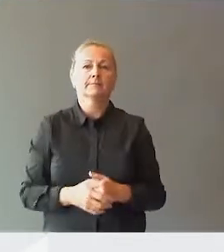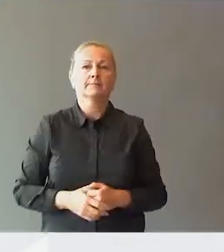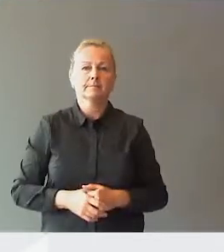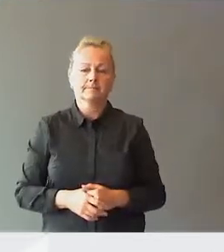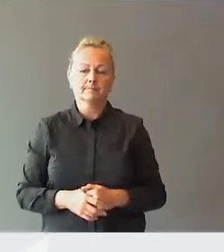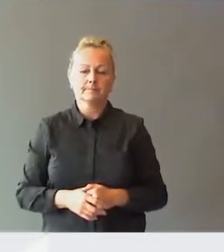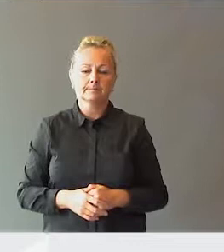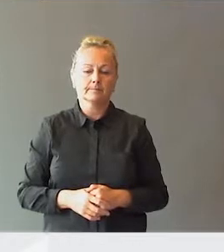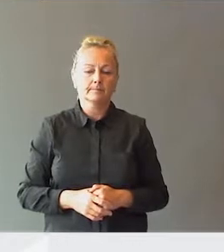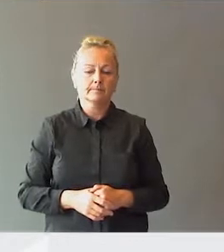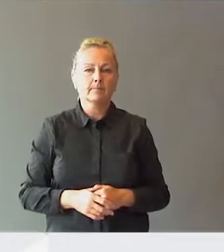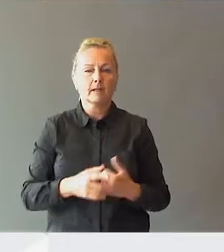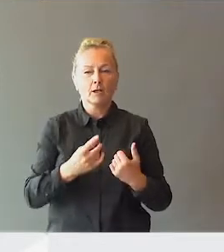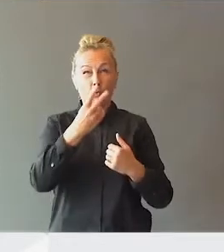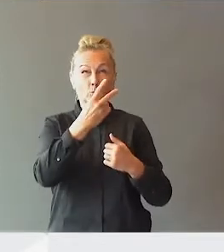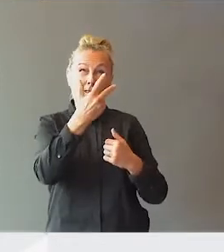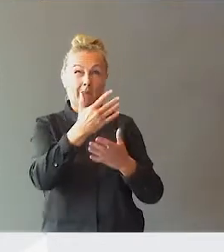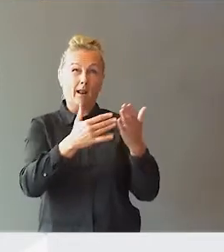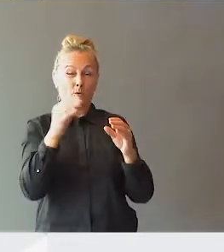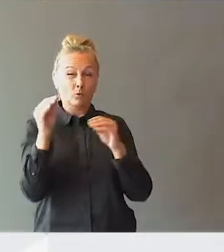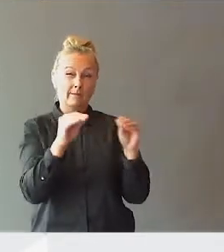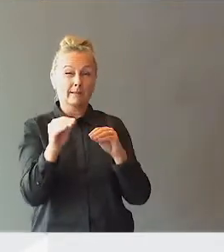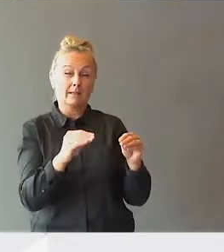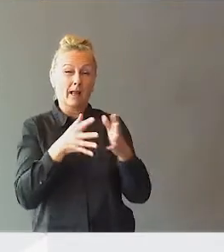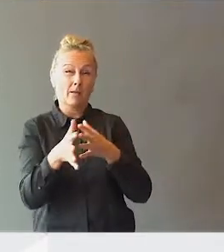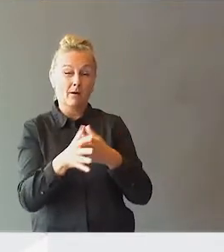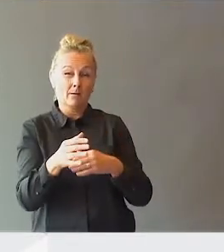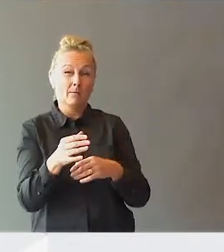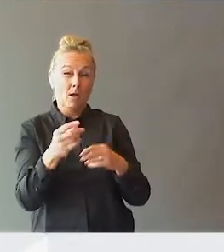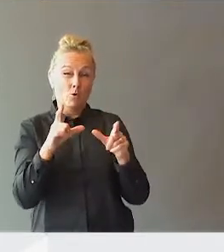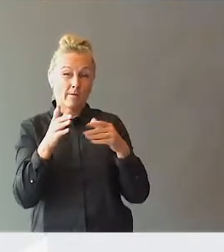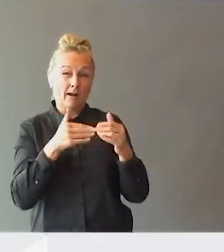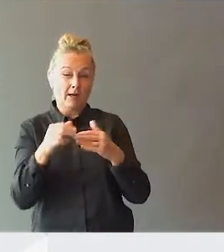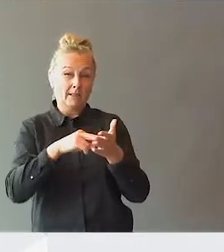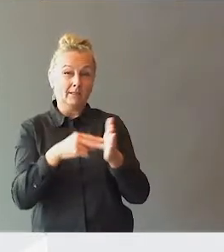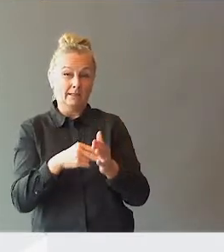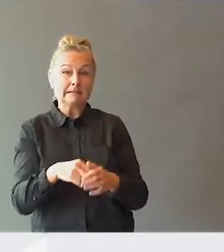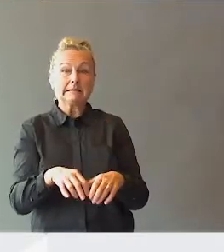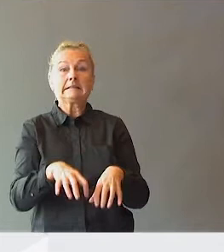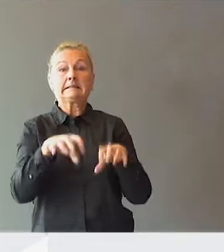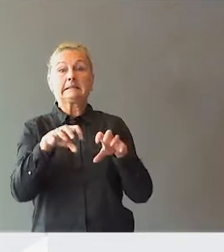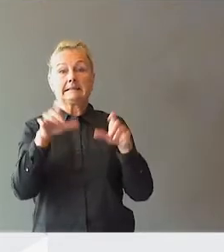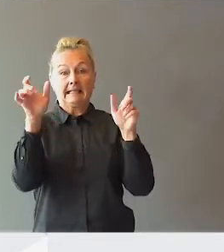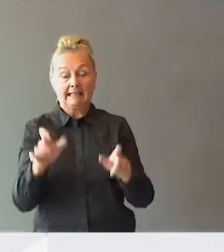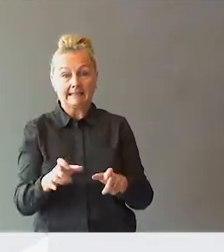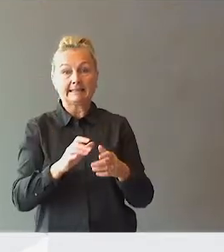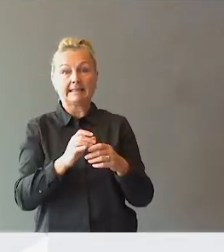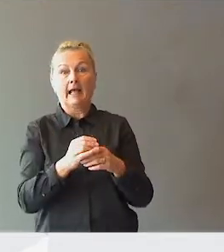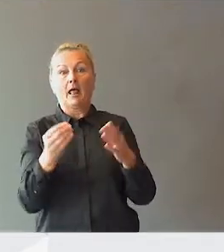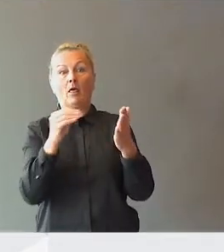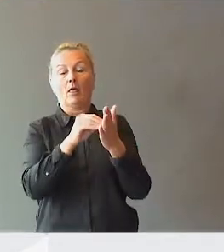For hvis det er riktig at to tredjeler av undervisningen gjennomføres med ufaglerte assistenter, så er jo det et betydelig krisetegn. Ja.